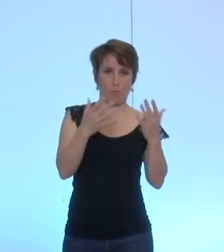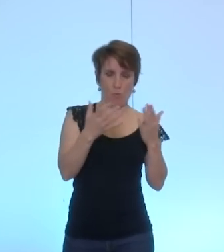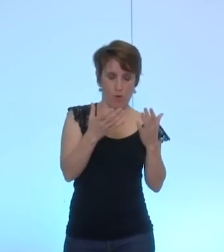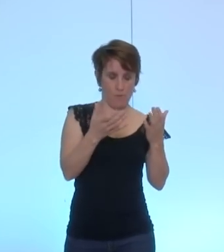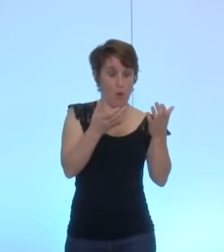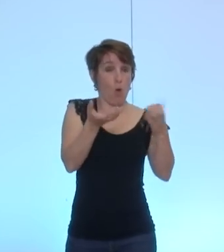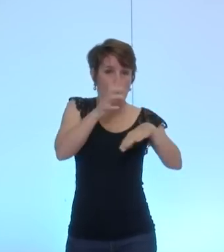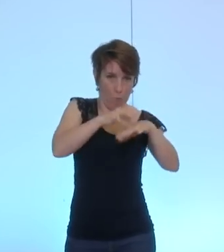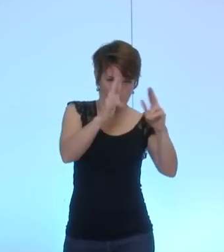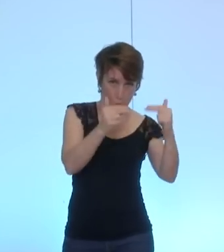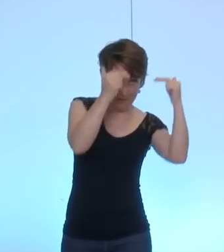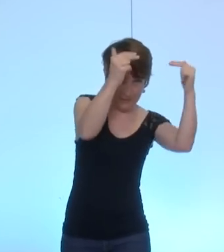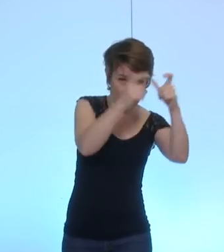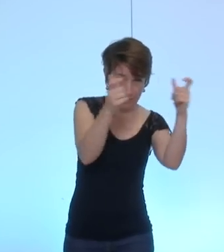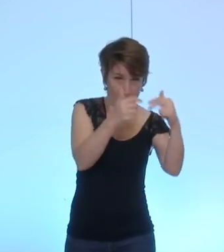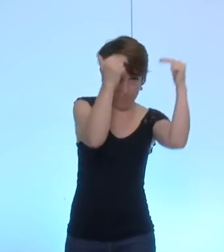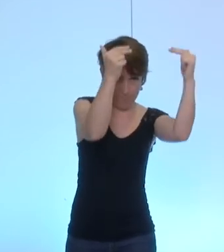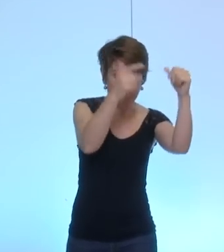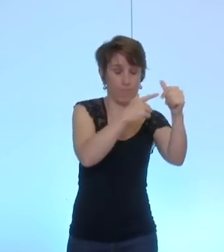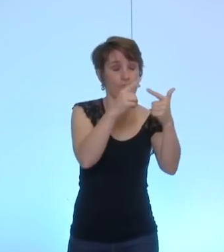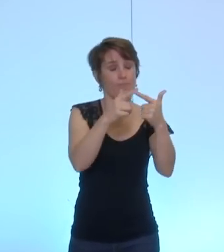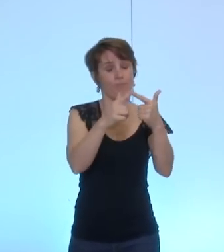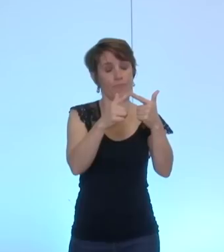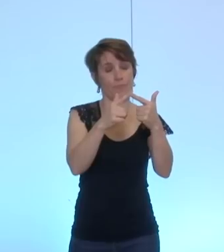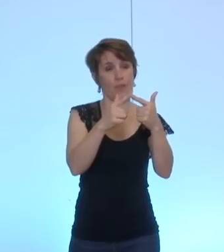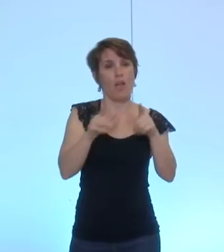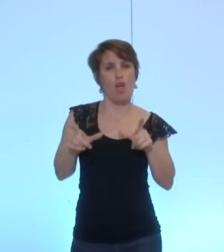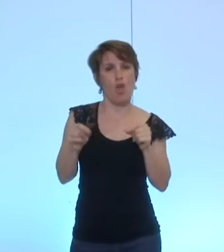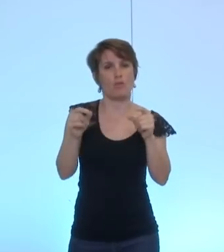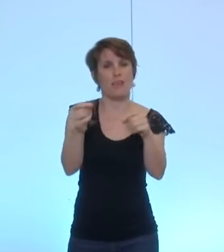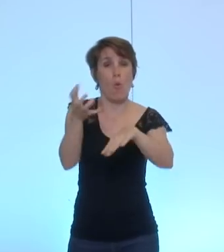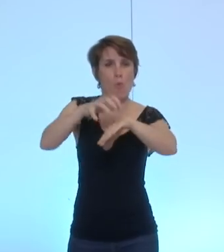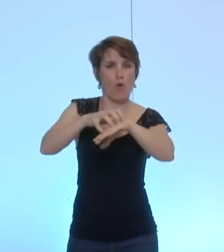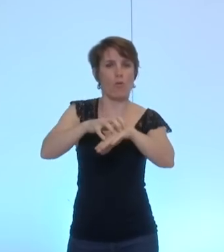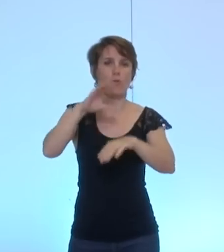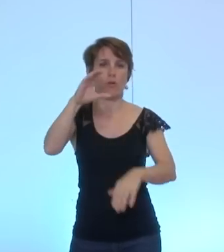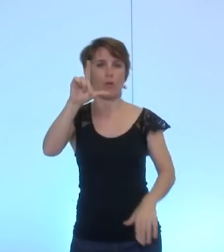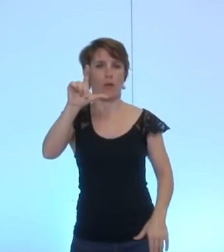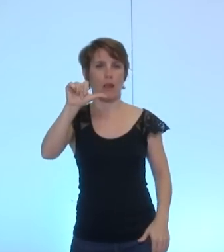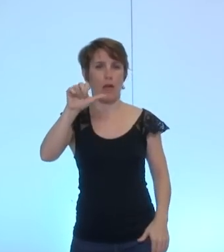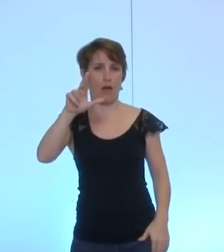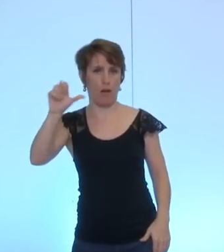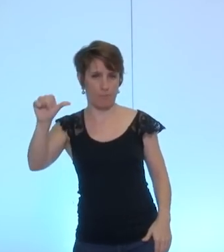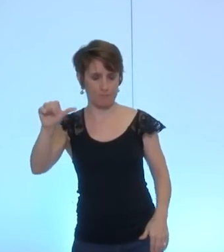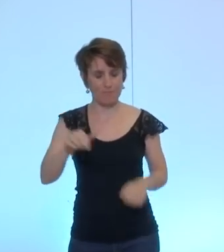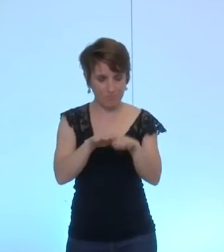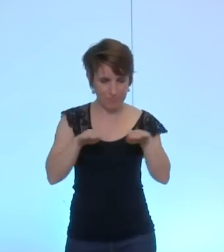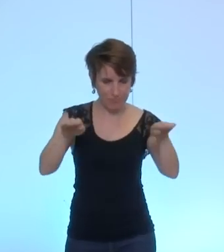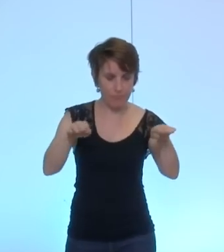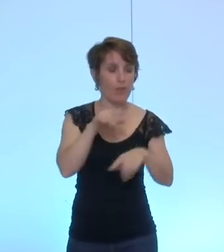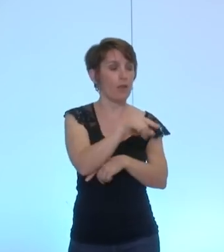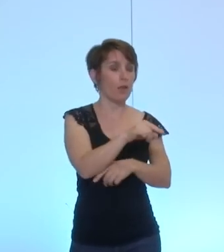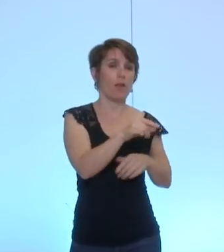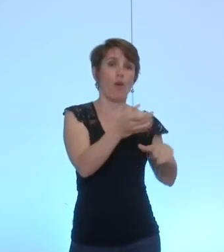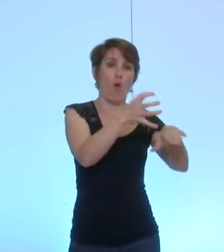compétitivité et le cancéropole Clara. Alors sur les pôles de compétitivité, quelques